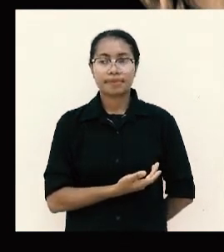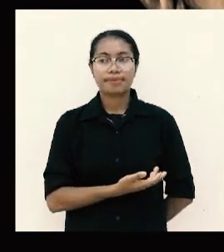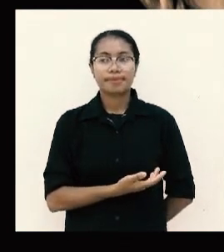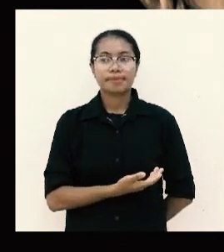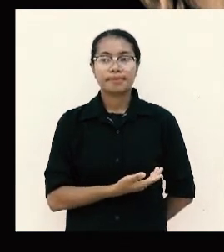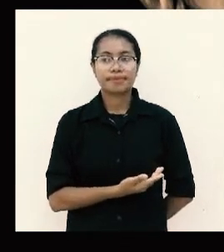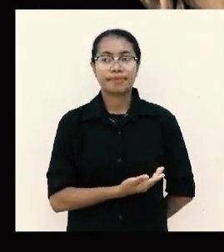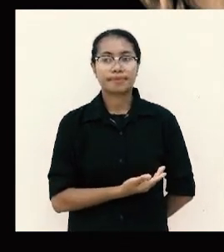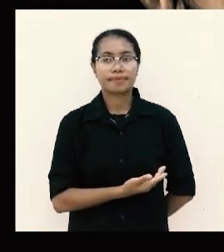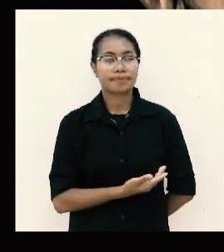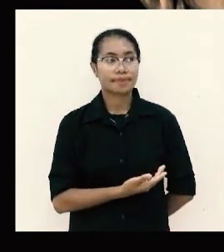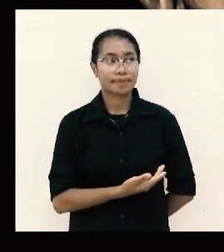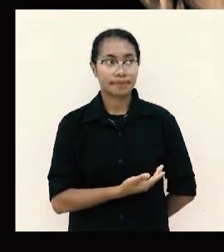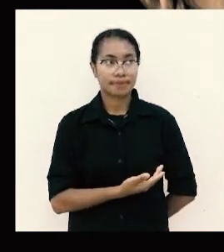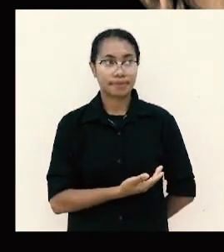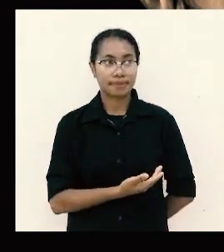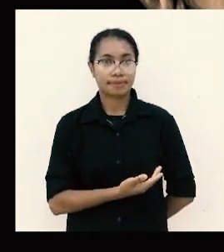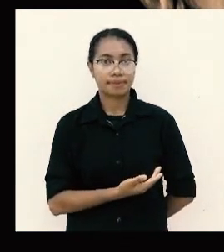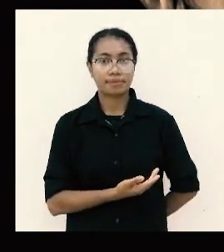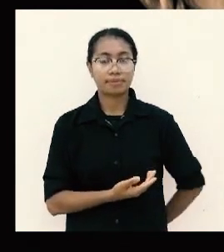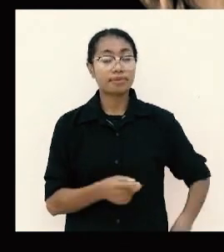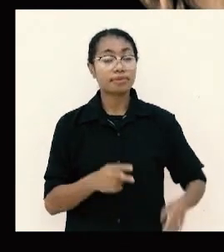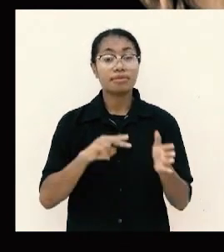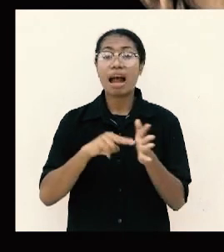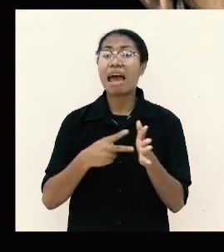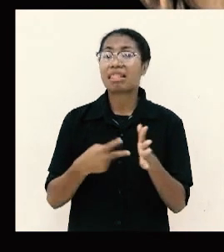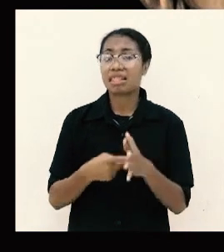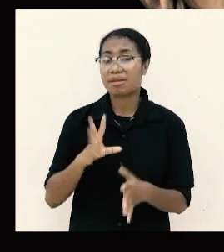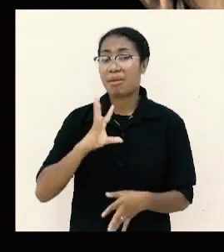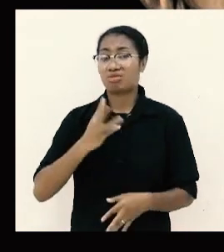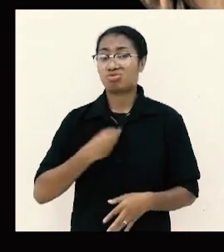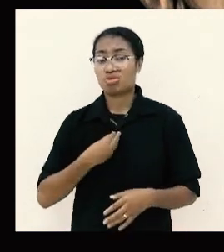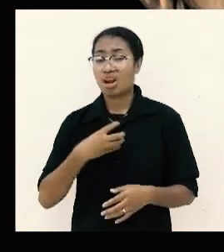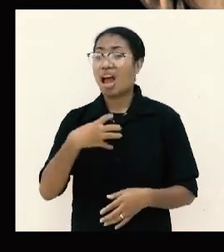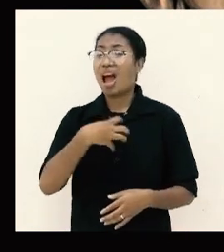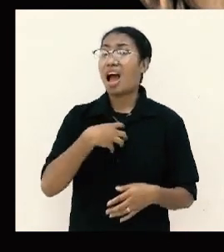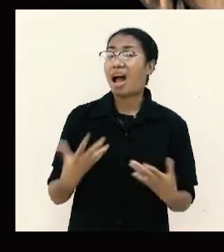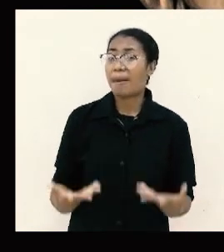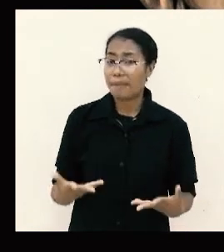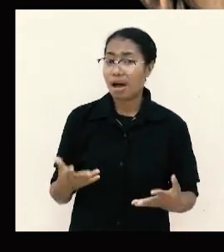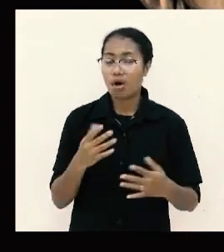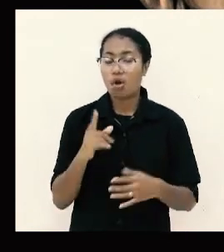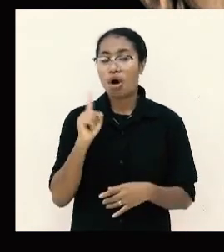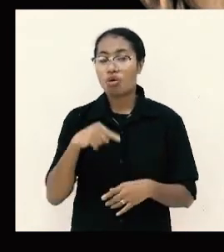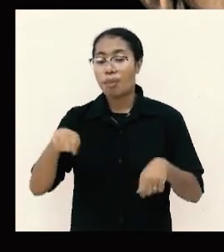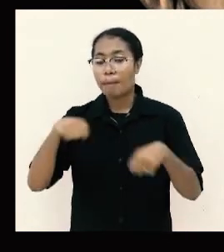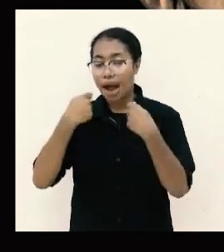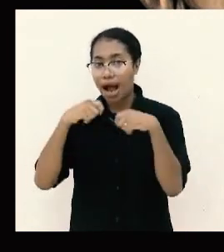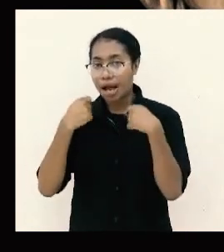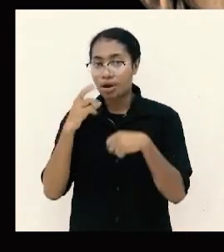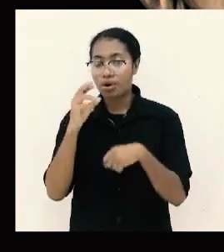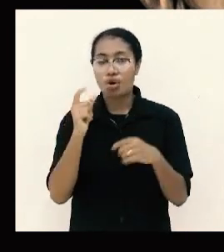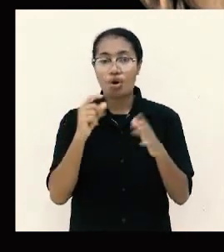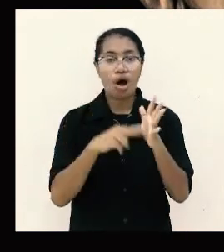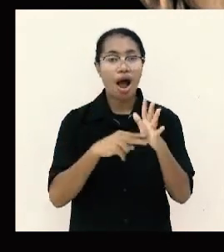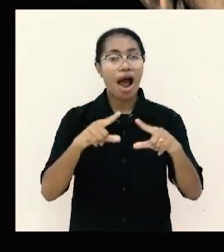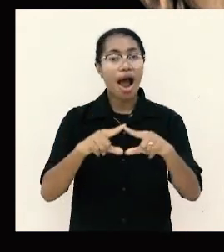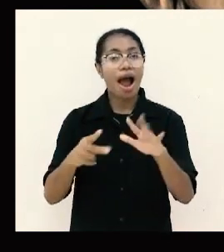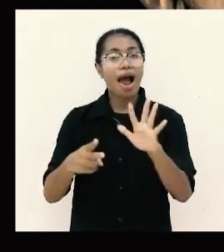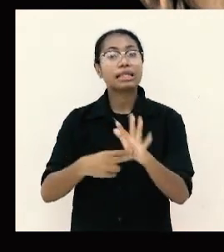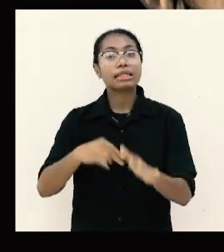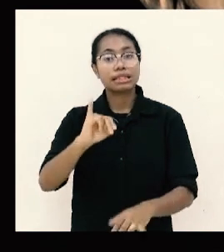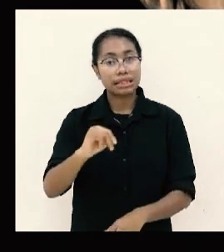maksudnya hak ini adalah kalau saya memberi kalian makan rohani saya punya hak untuk